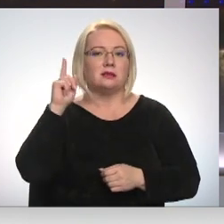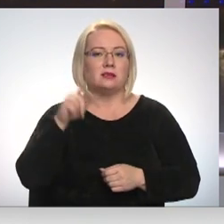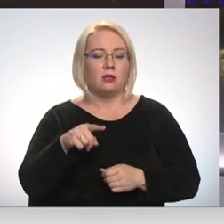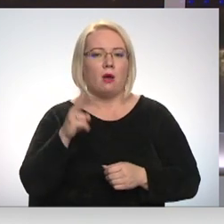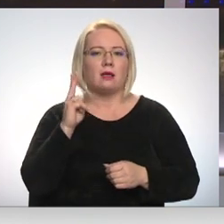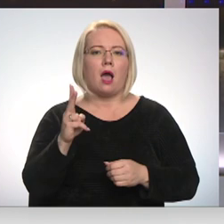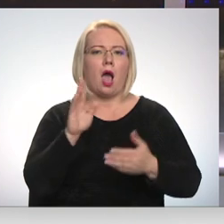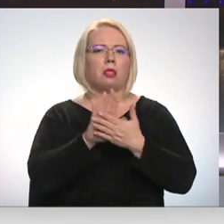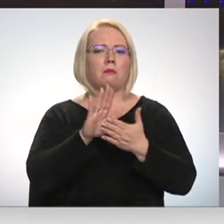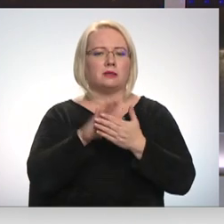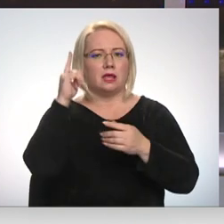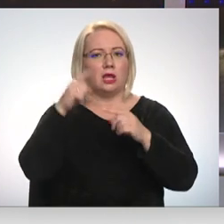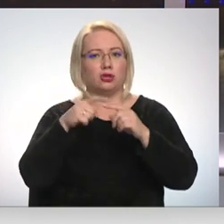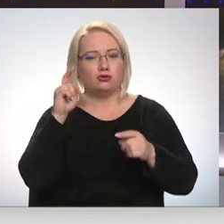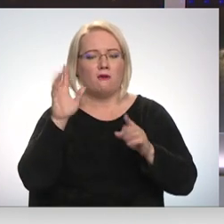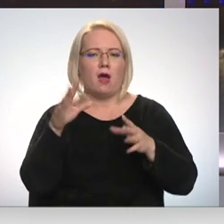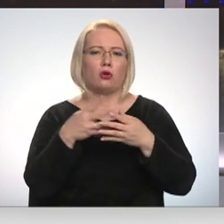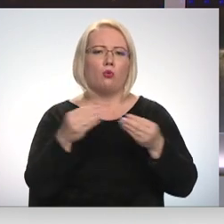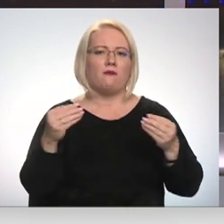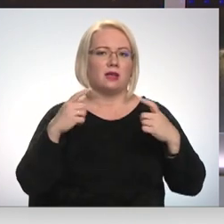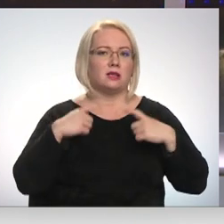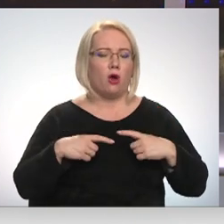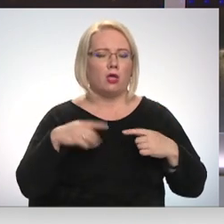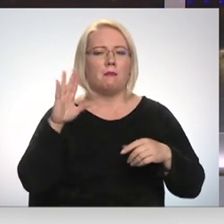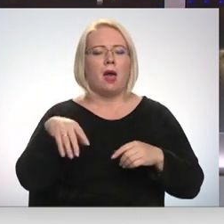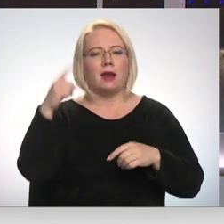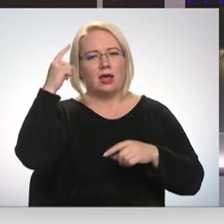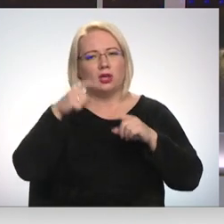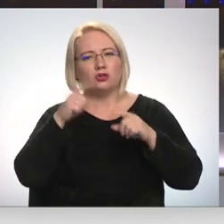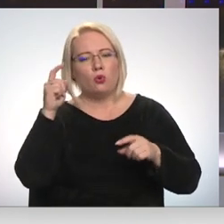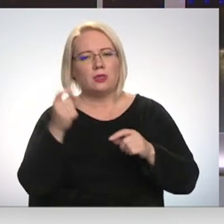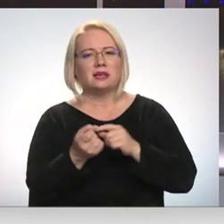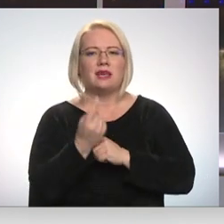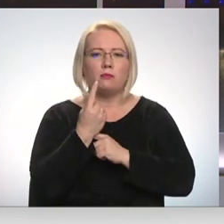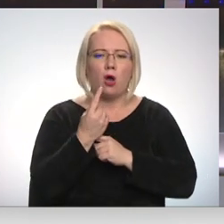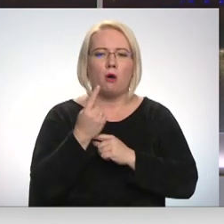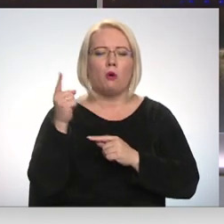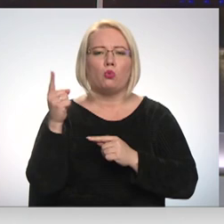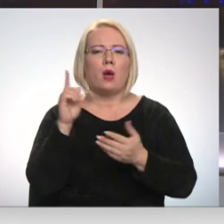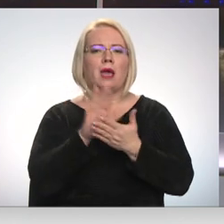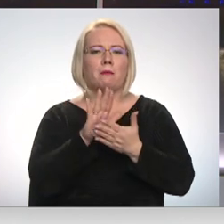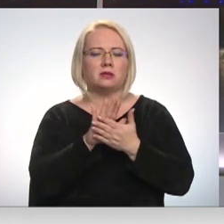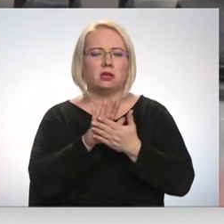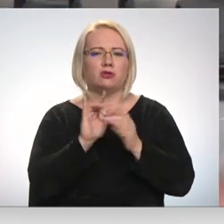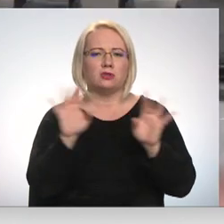pazīt, ir iespējams novērst ļaunāko. Par slimības simptomiem un to pazīšanu stāst Dāvids Freidenfelds.